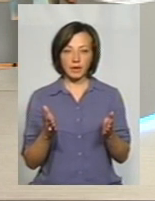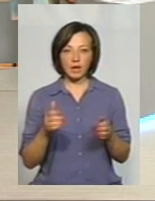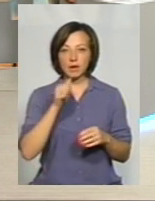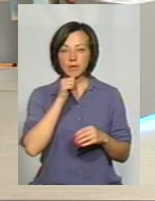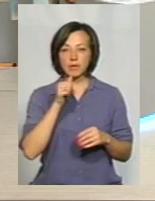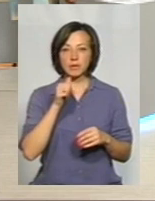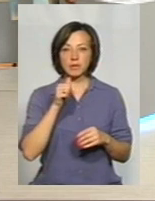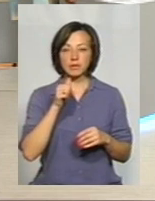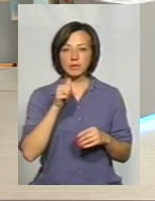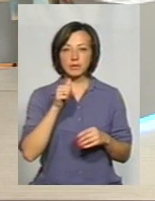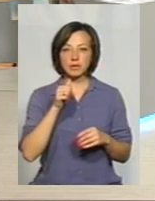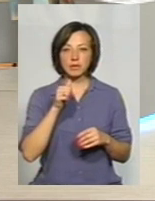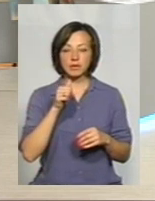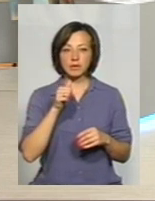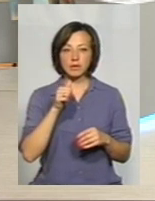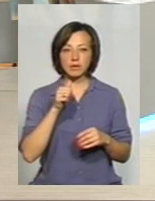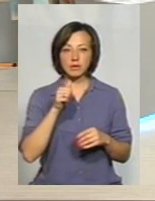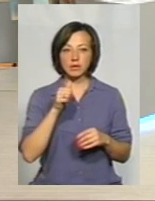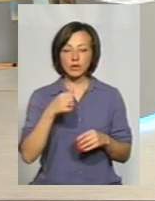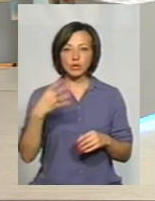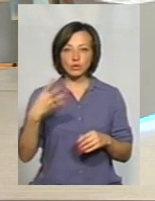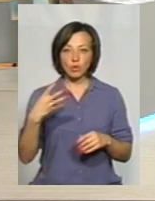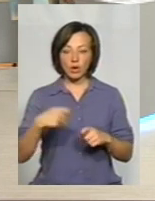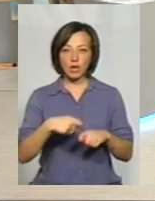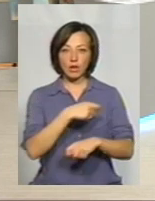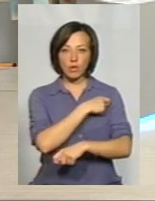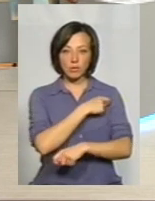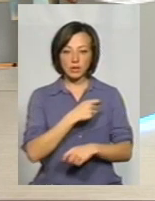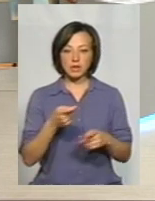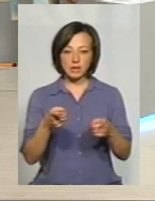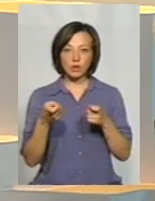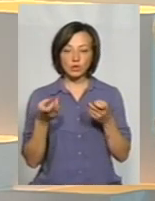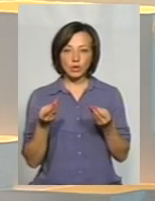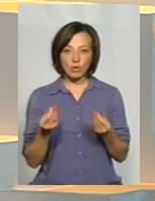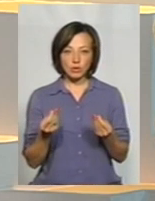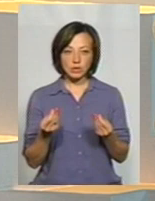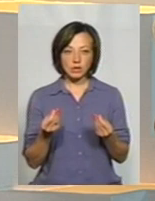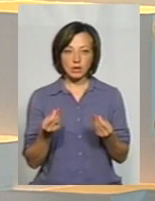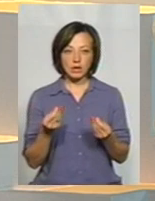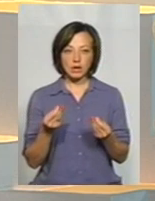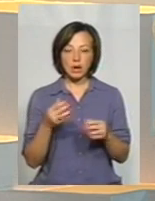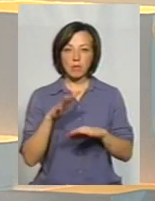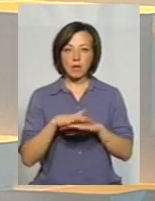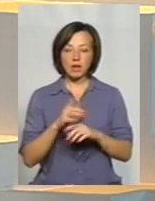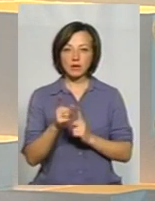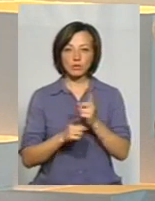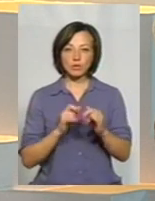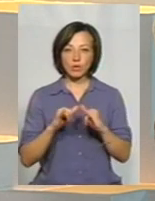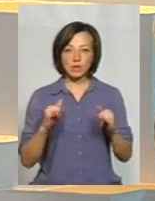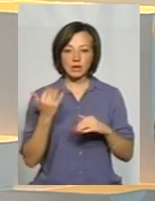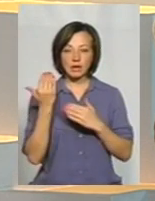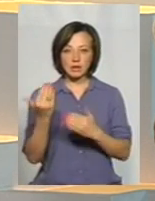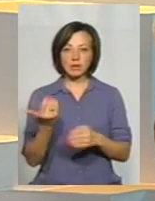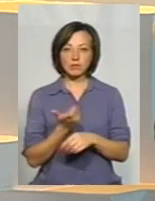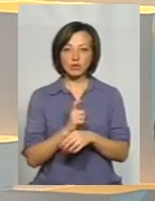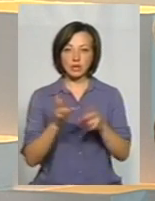покладаємо, немало небагато 40 кілометрів і залучення коштів банкової реконструкції розводку, але для них, я думаю, це